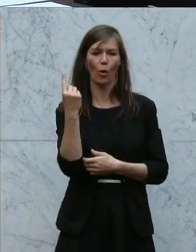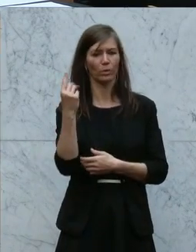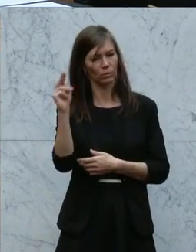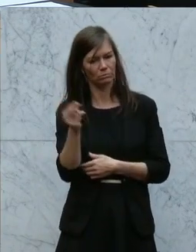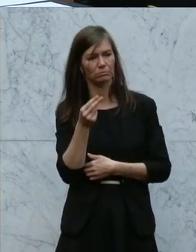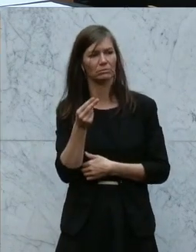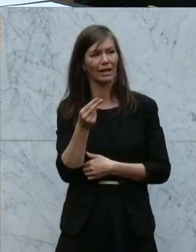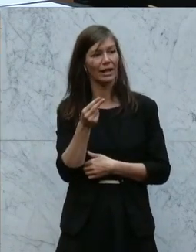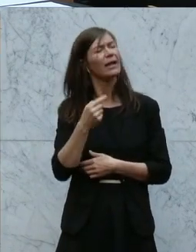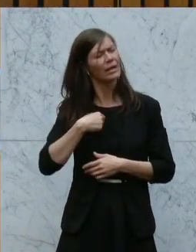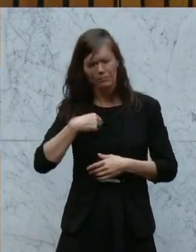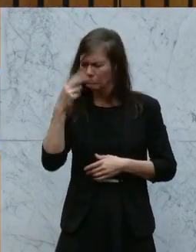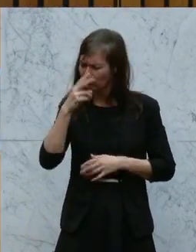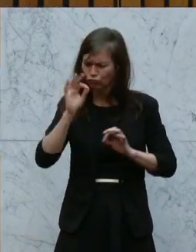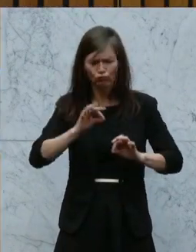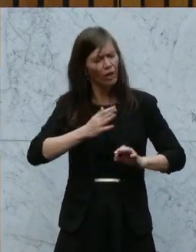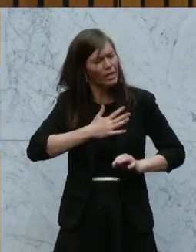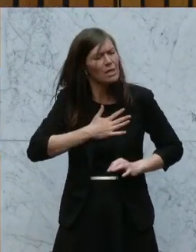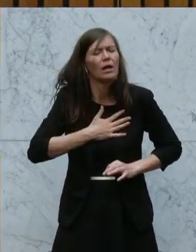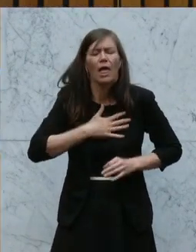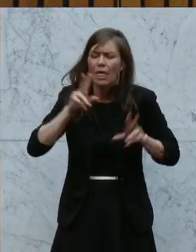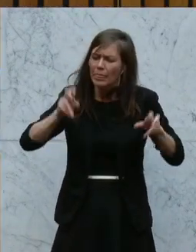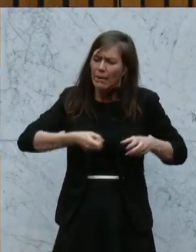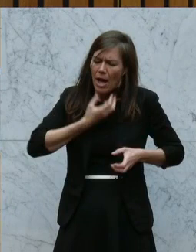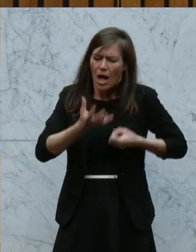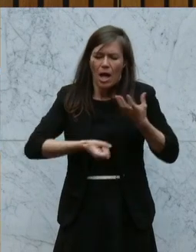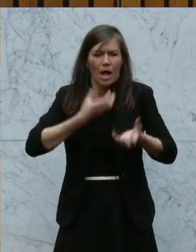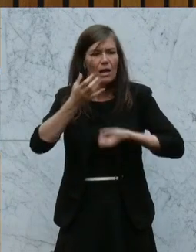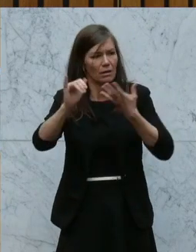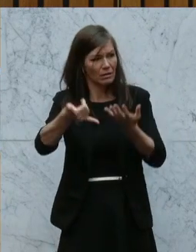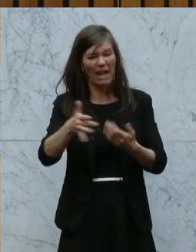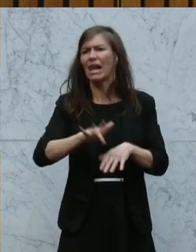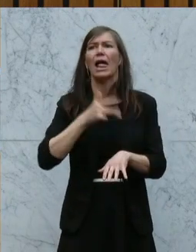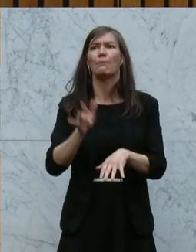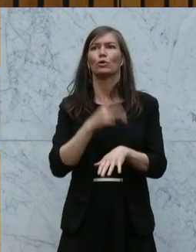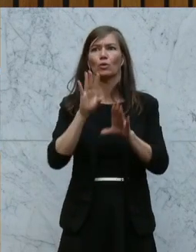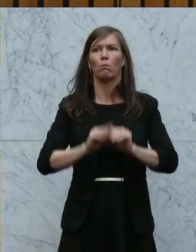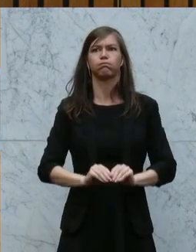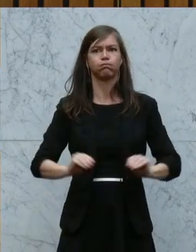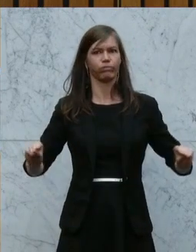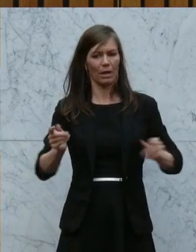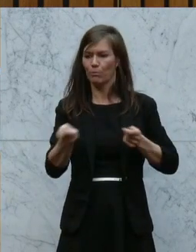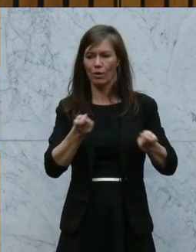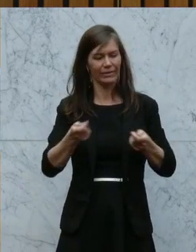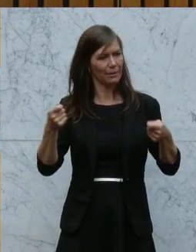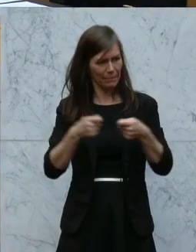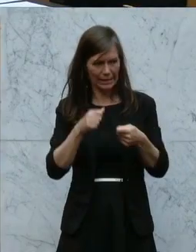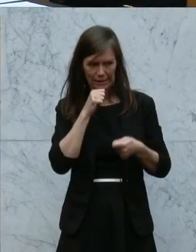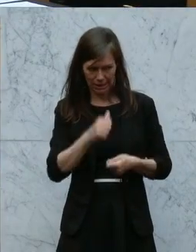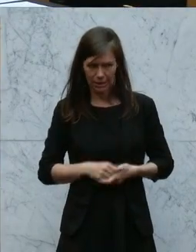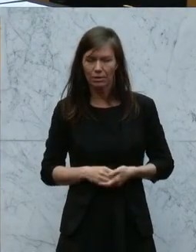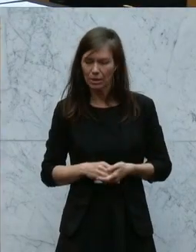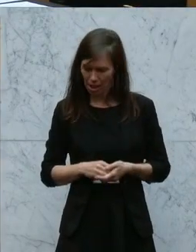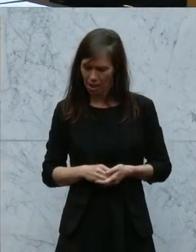im Innen für sein Thema, wenn er hier Emotionsdass vorträgt, dann ist er in der Politik oder sie eigentlich nicht richtig am Platz.